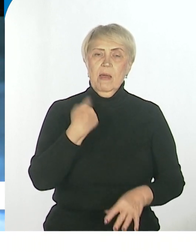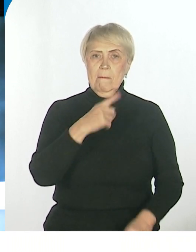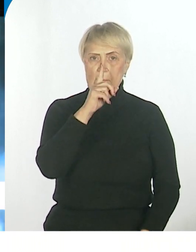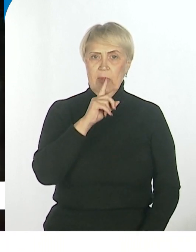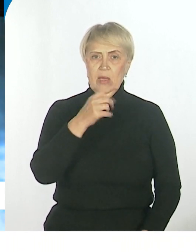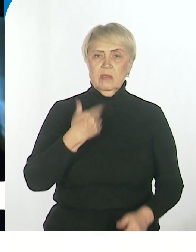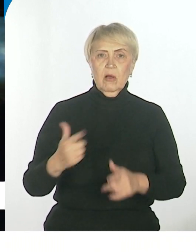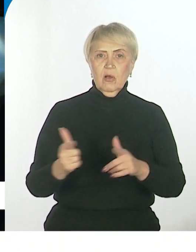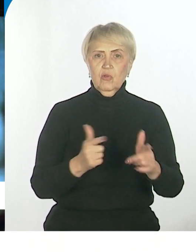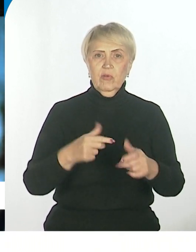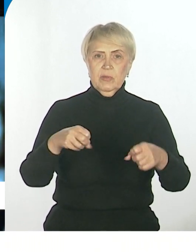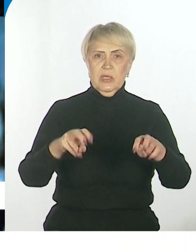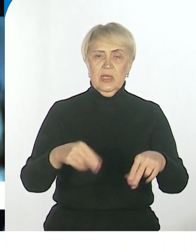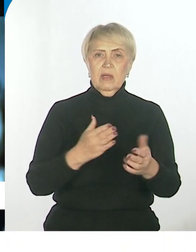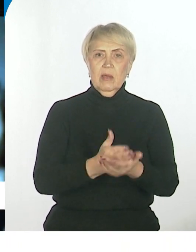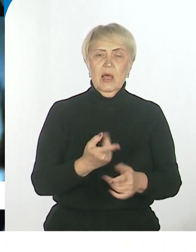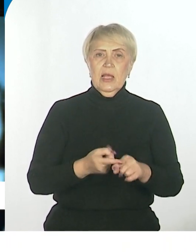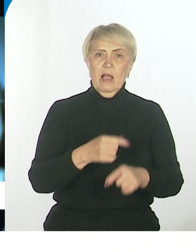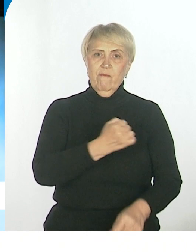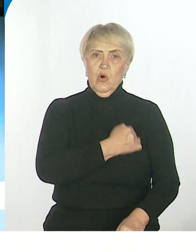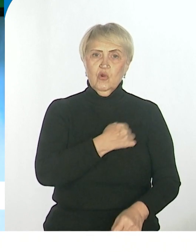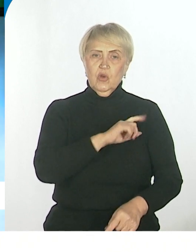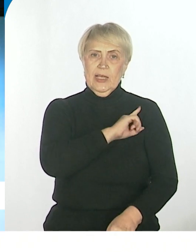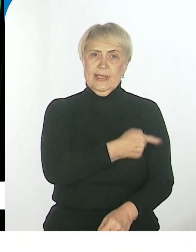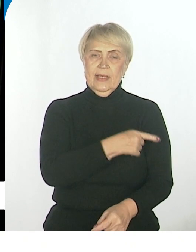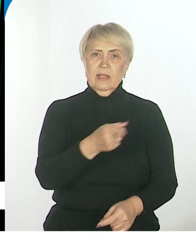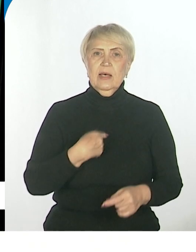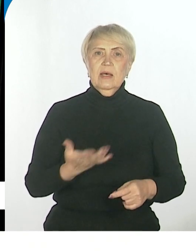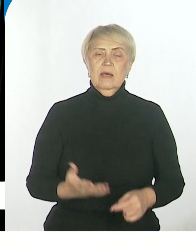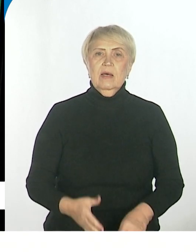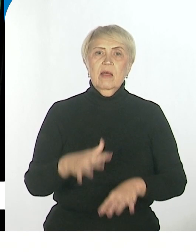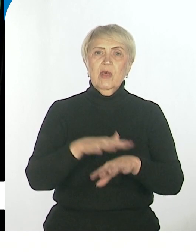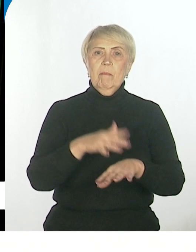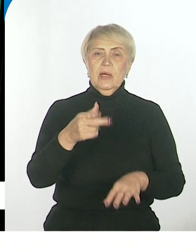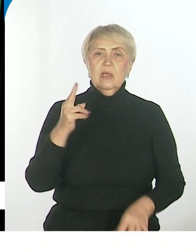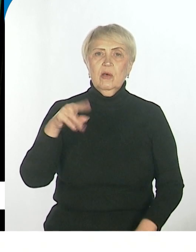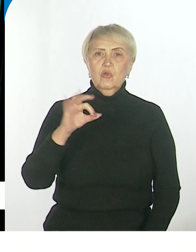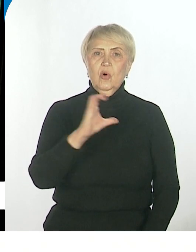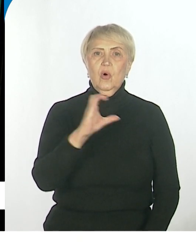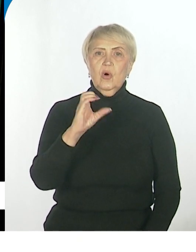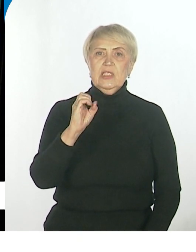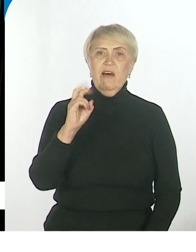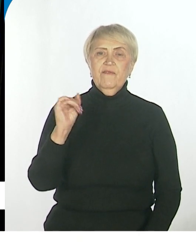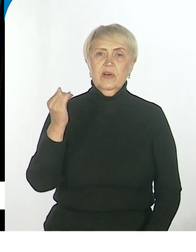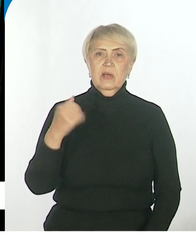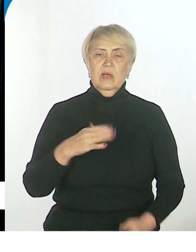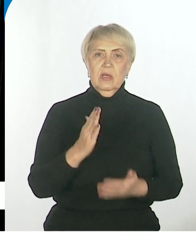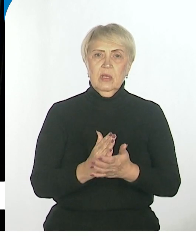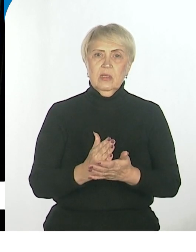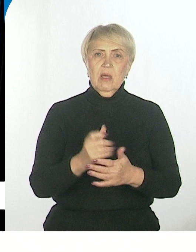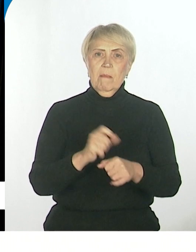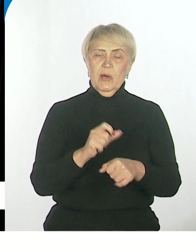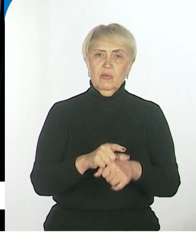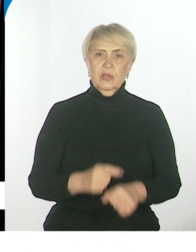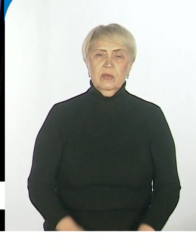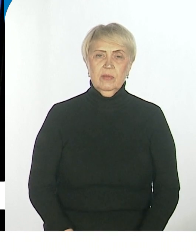готовим мы специалистов для вооруженных сил. А на базе ДСА уже, как я уже сказал, выше поручения главой